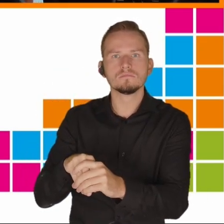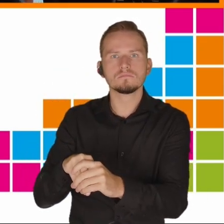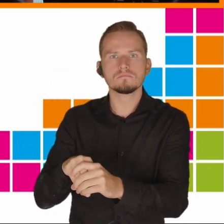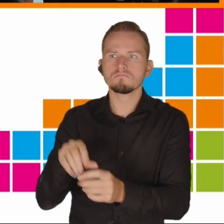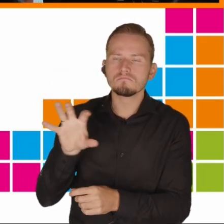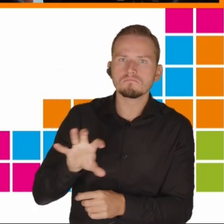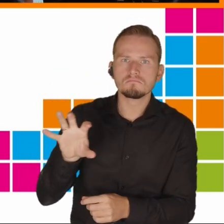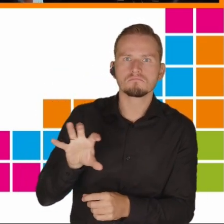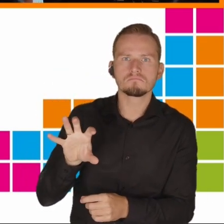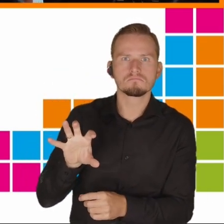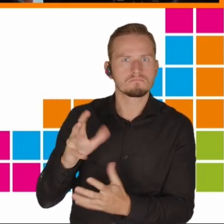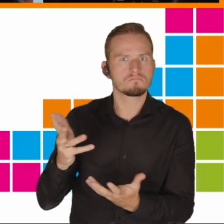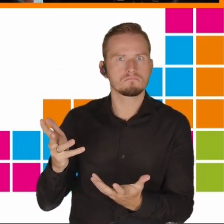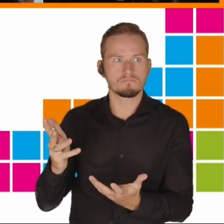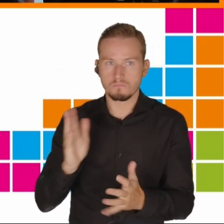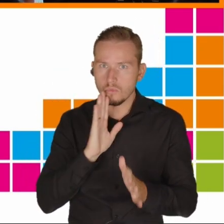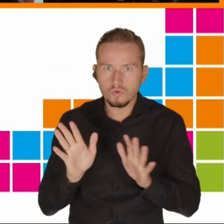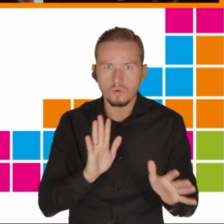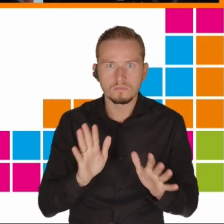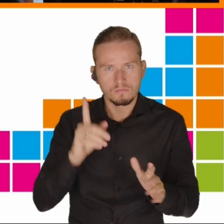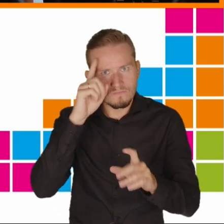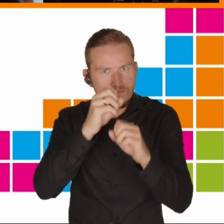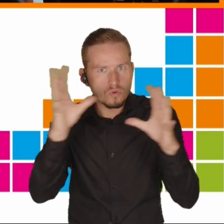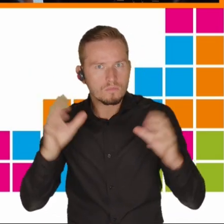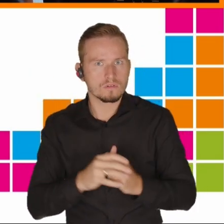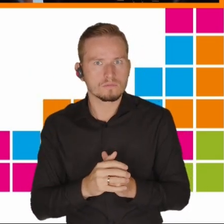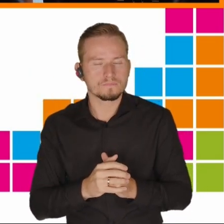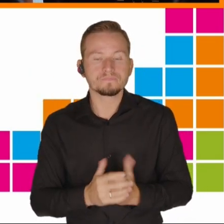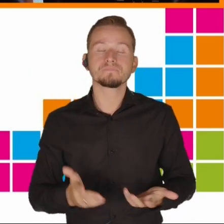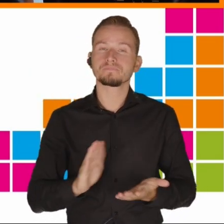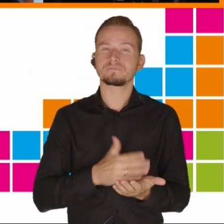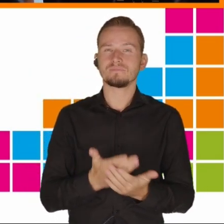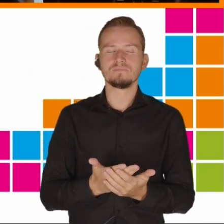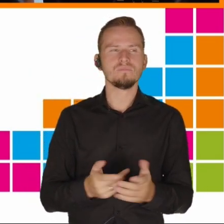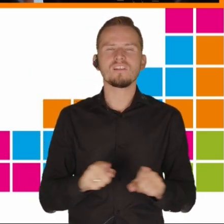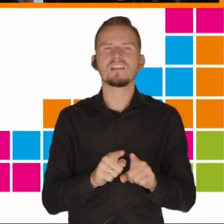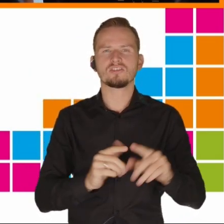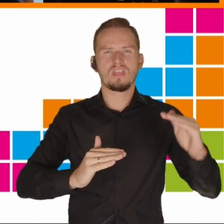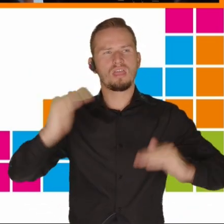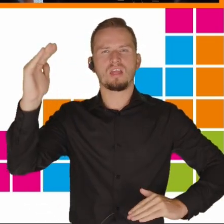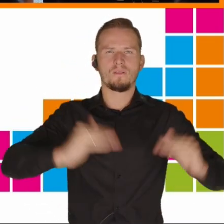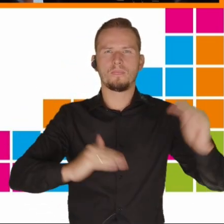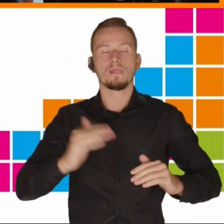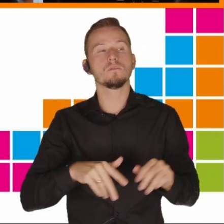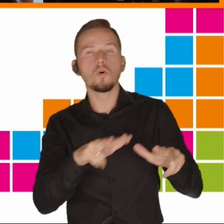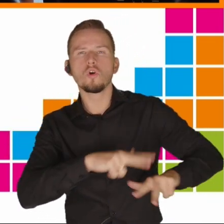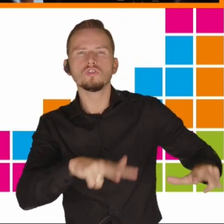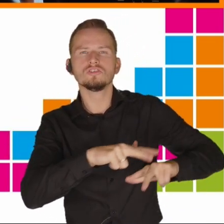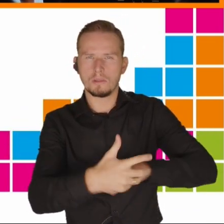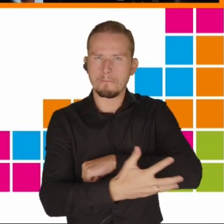Nierówności. Widzimy, że u dzieci z rodzin o niskich dochodach częściej występują